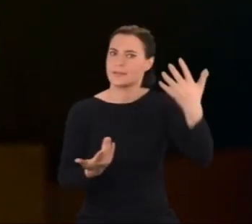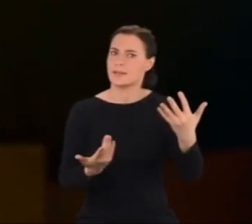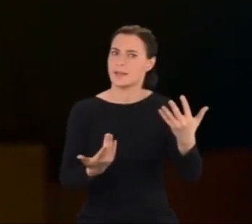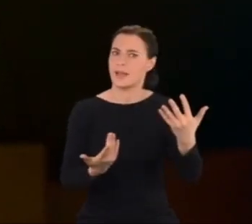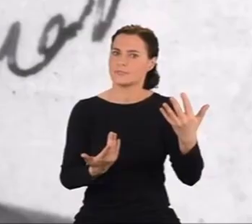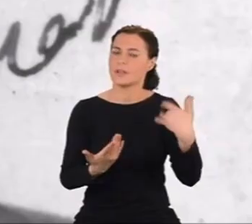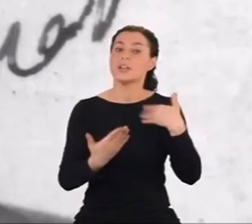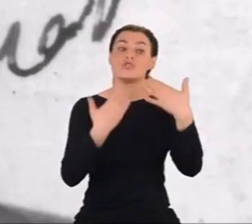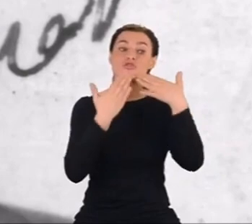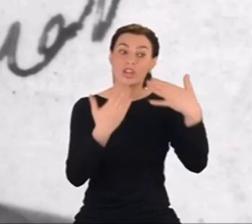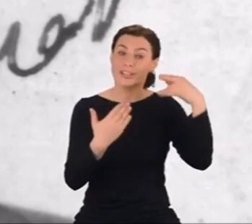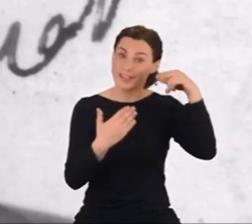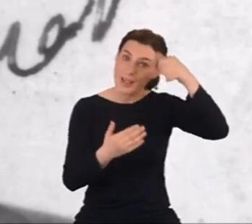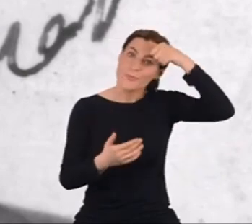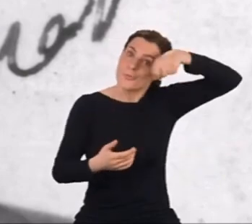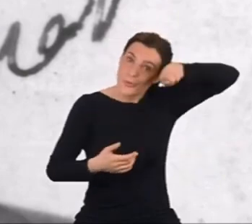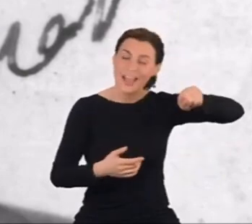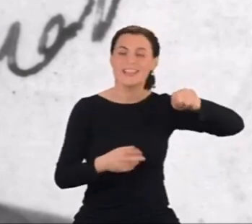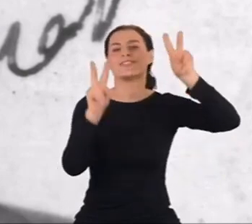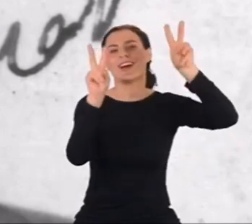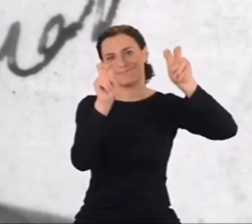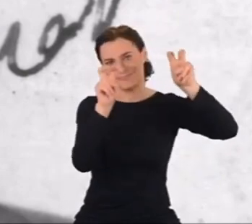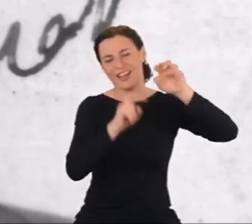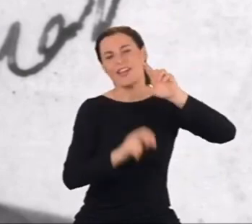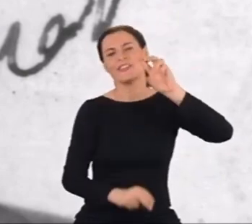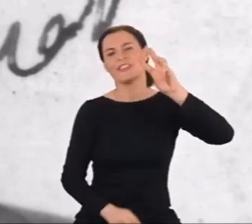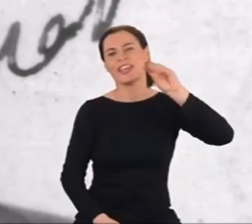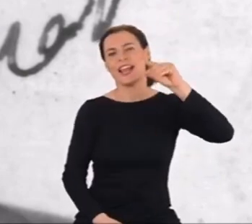którym zawdzięczał przezwisko wielki inkwizytor.